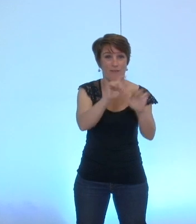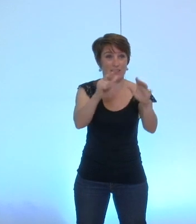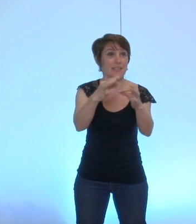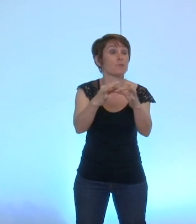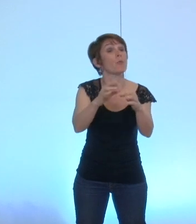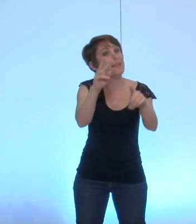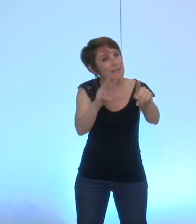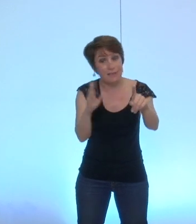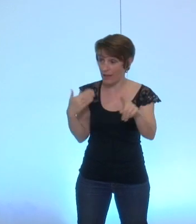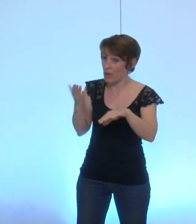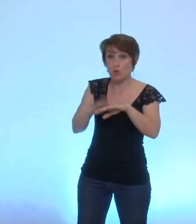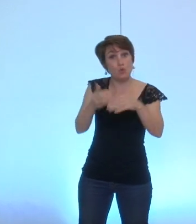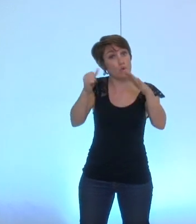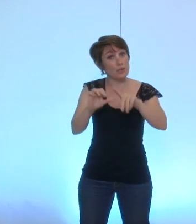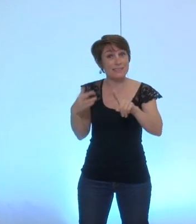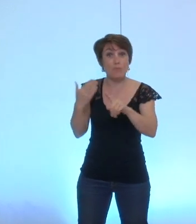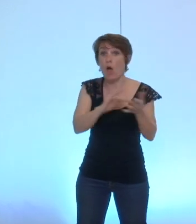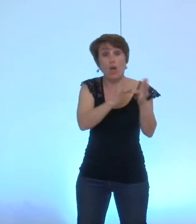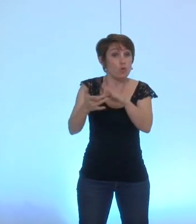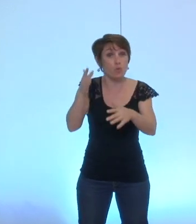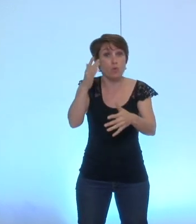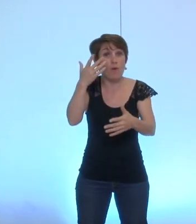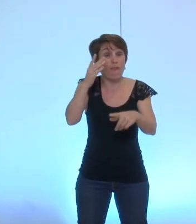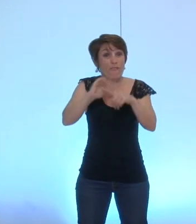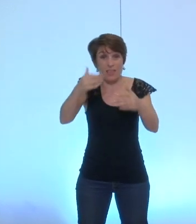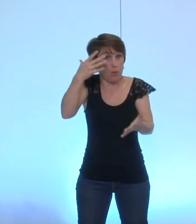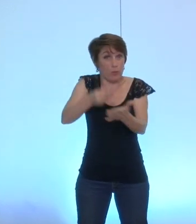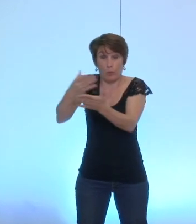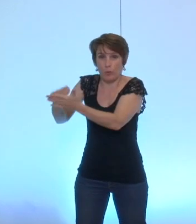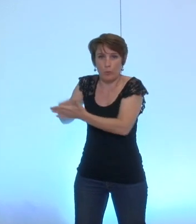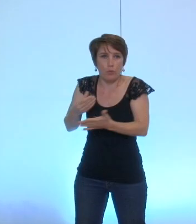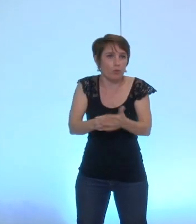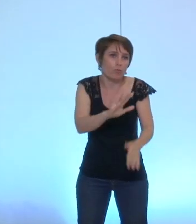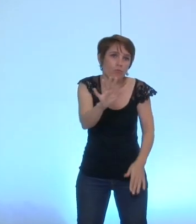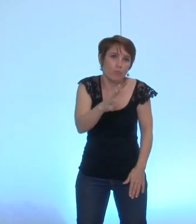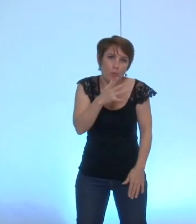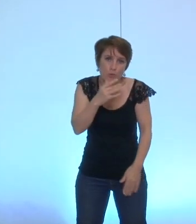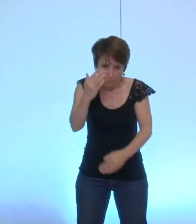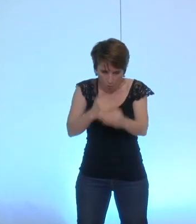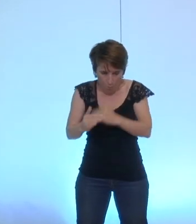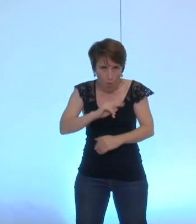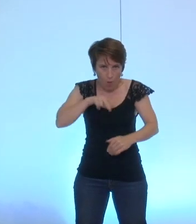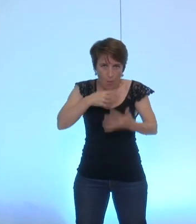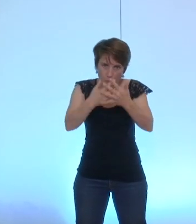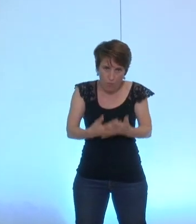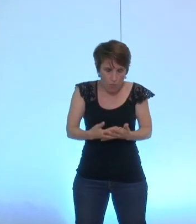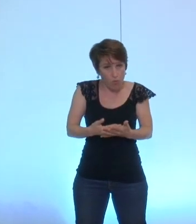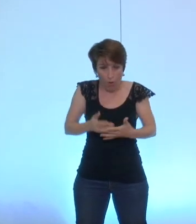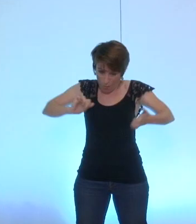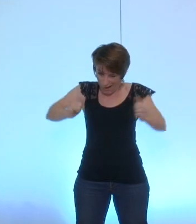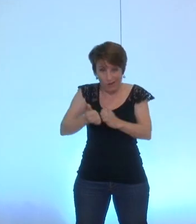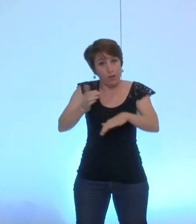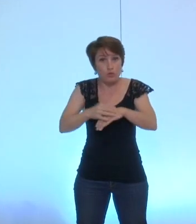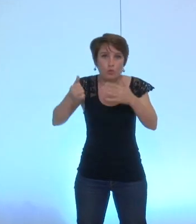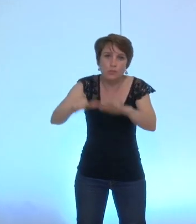mois tout n'est pas fait mais nous n'avons jamais pris l'engagement de mettre en oeuvre l'ensemble de nos programmes dans les six mois alors effectivement le temps peut